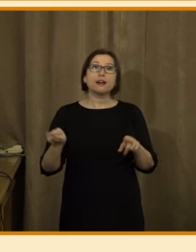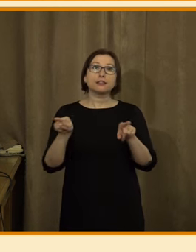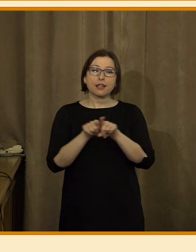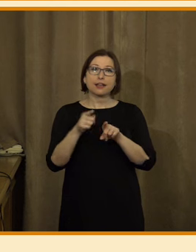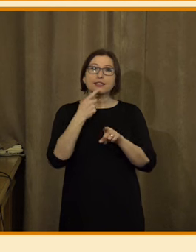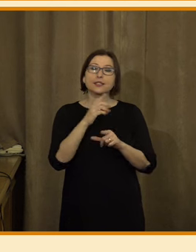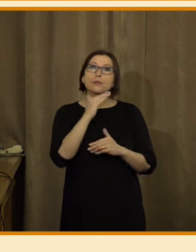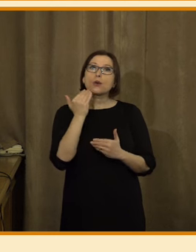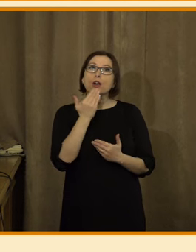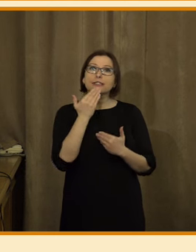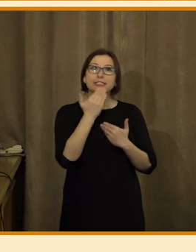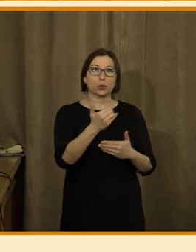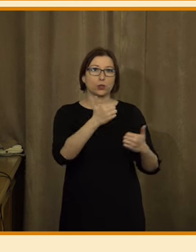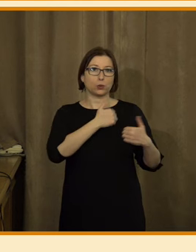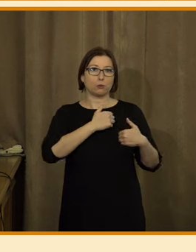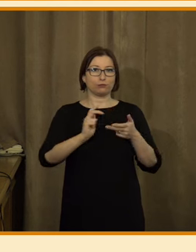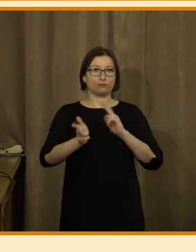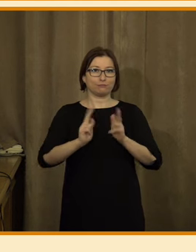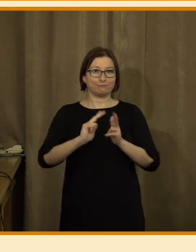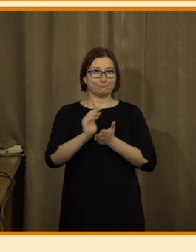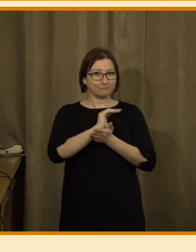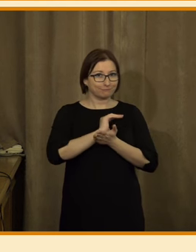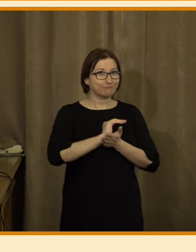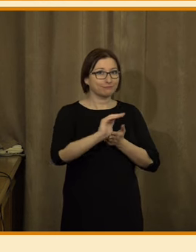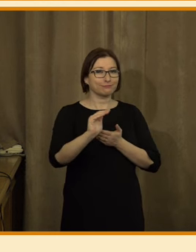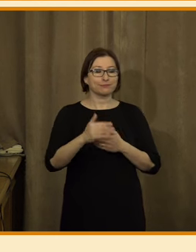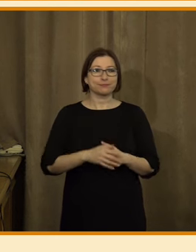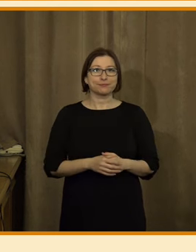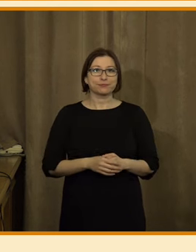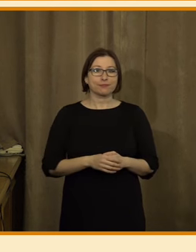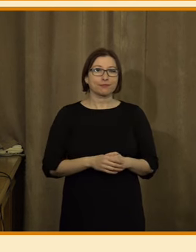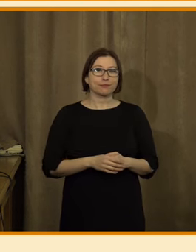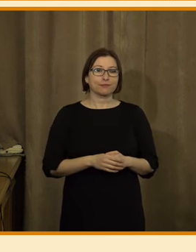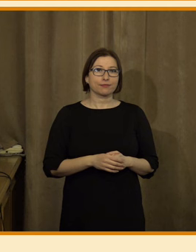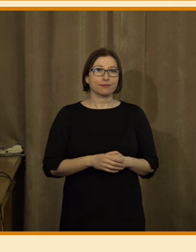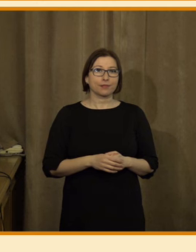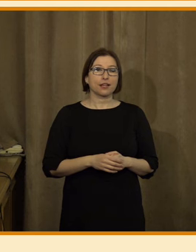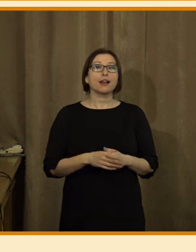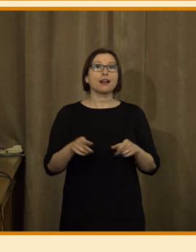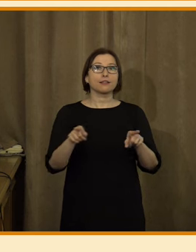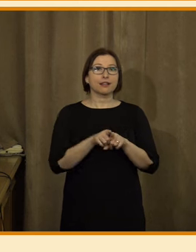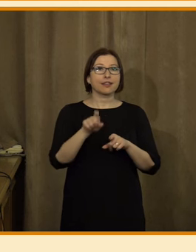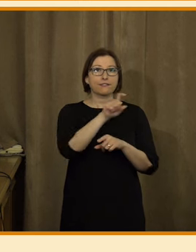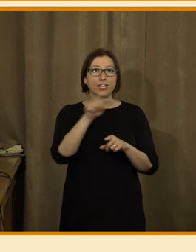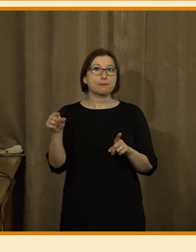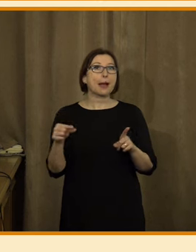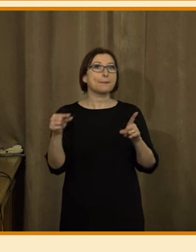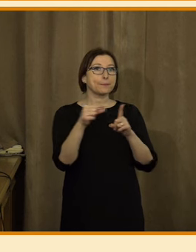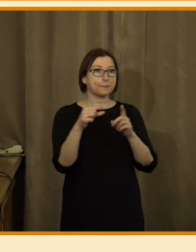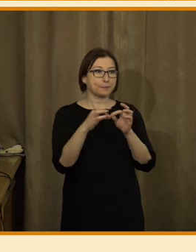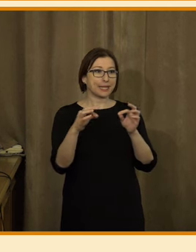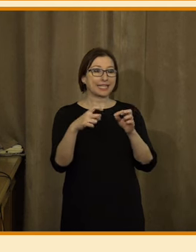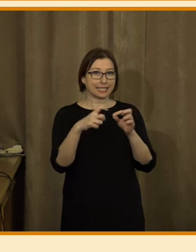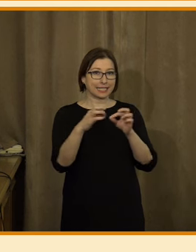dopředu tlumočníkům do českého znakového jazyka. A společnosti B, která bude